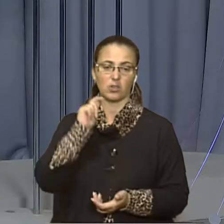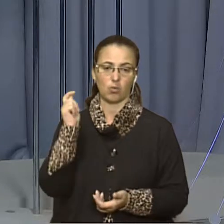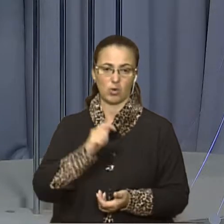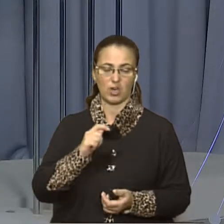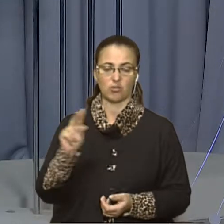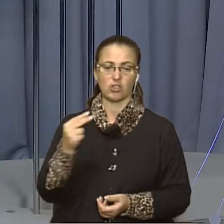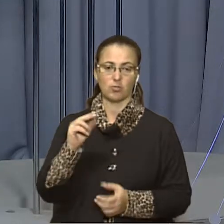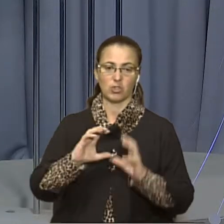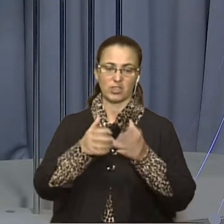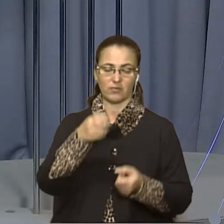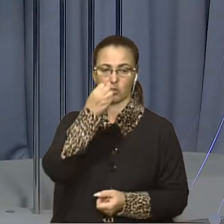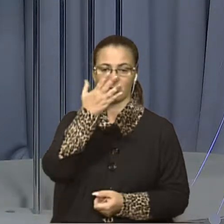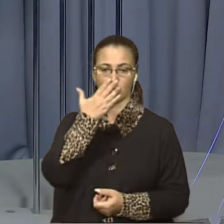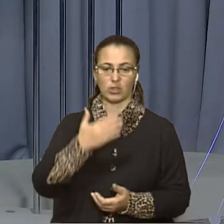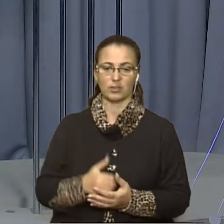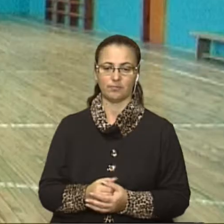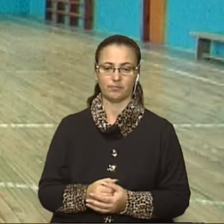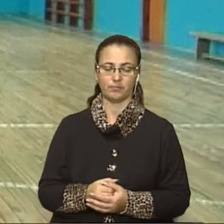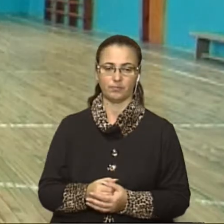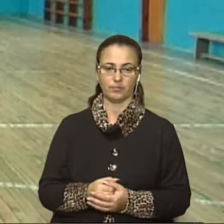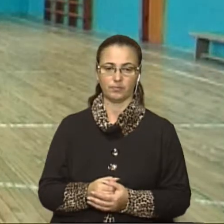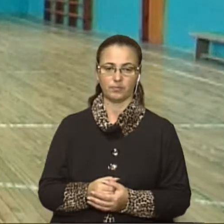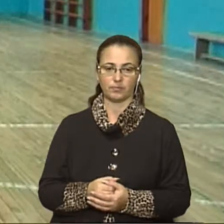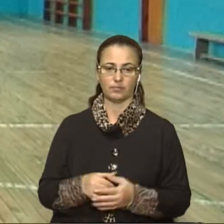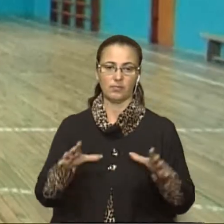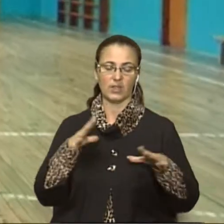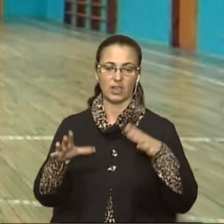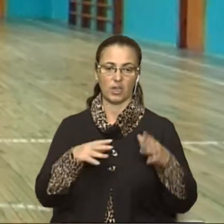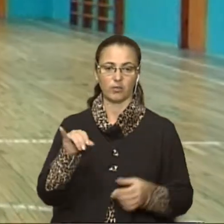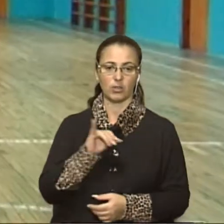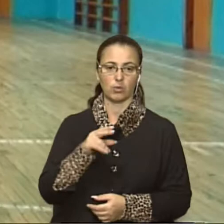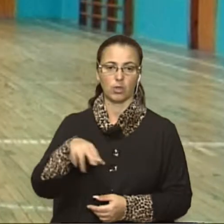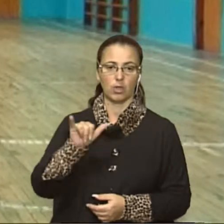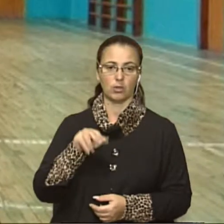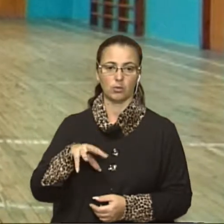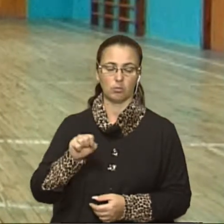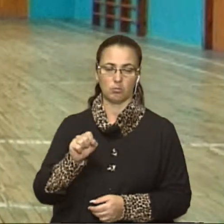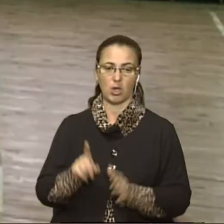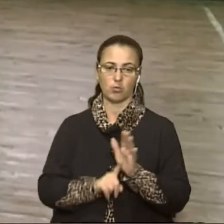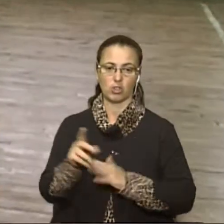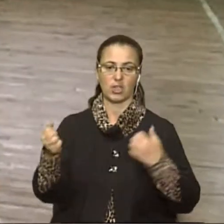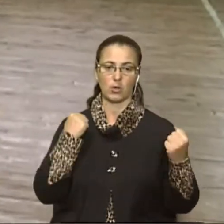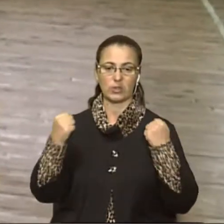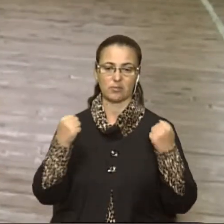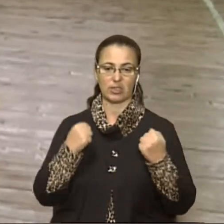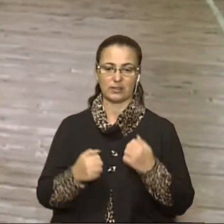Японії. Оксана Цихоляс продовжить. Тренування Юрій Дума розпочинає з розминки.